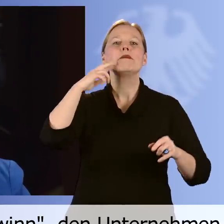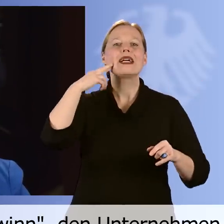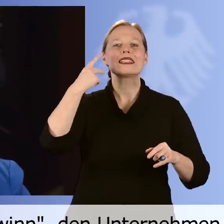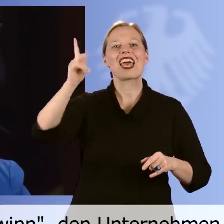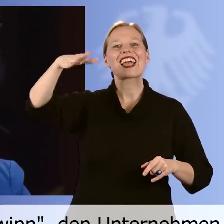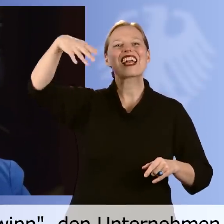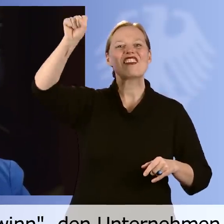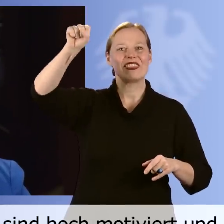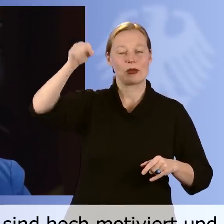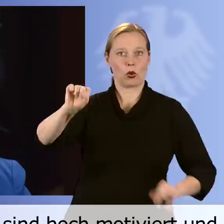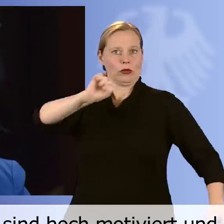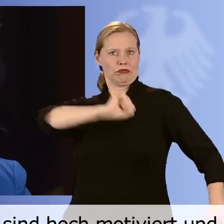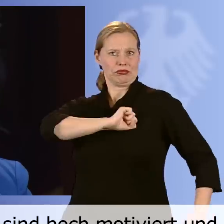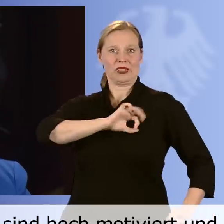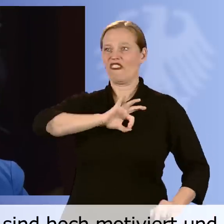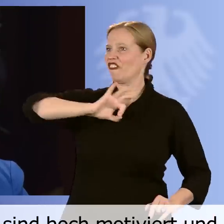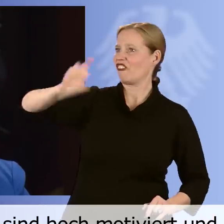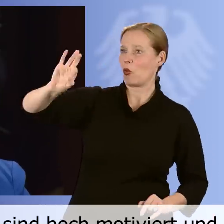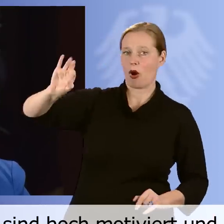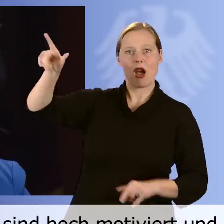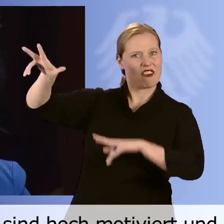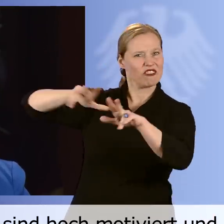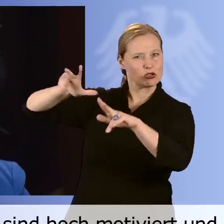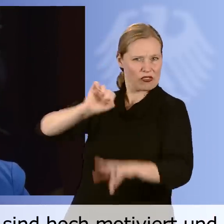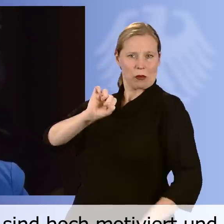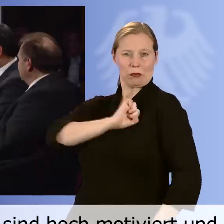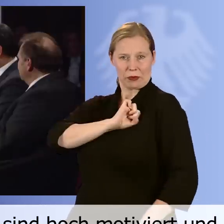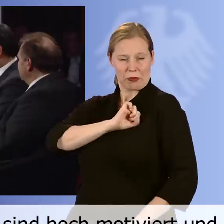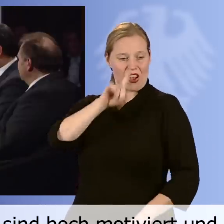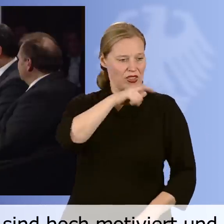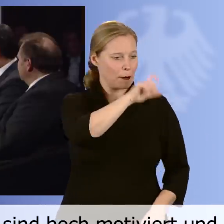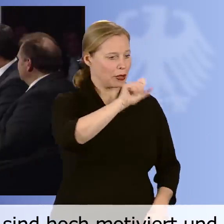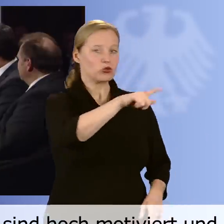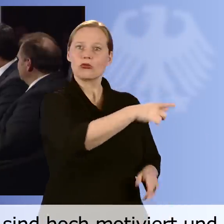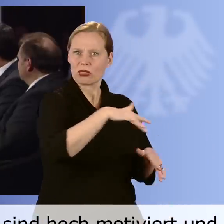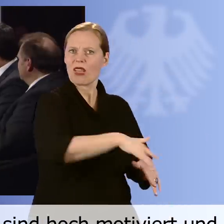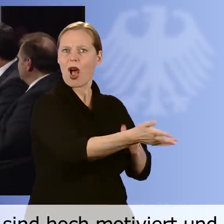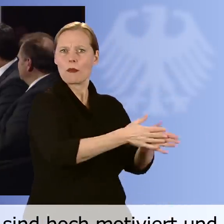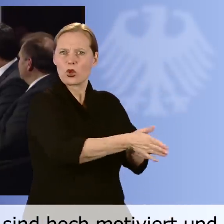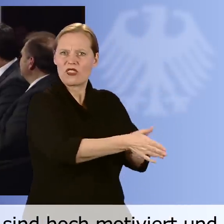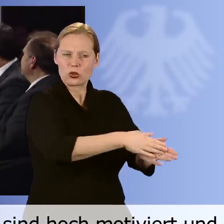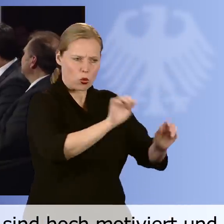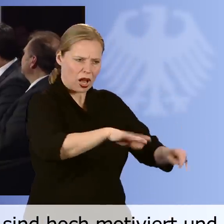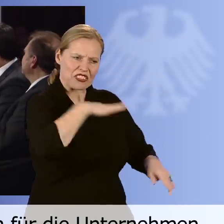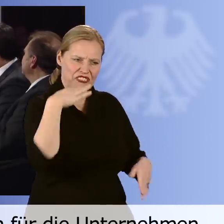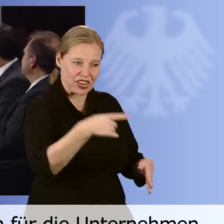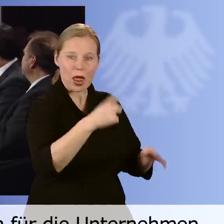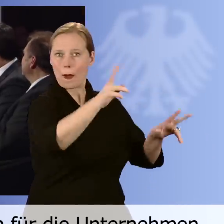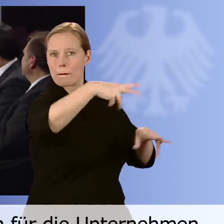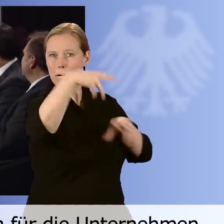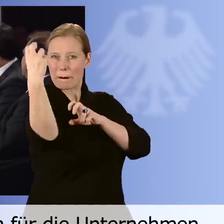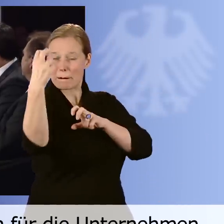haben, in mehrfacher Hinsicht, also allein der wirtschaftliche Erfolg zu den Menschen mit Behinderung, mit viel Motivation und viel Können beitragen